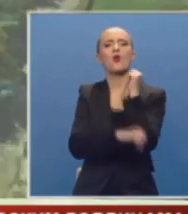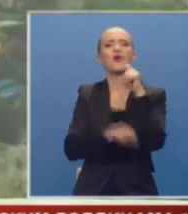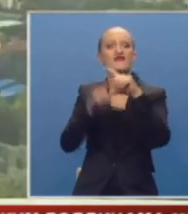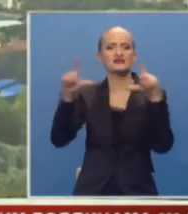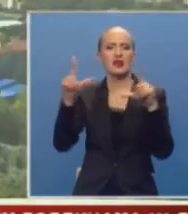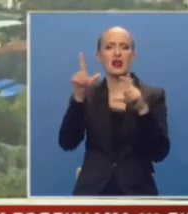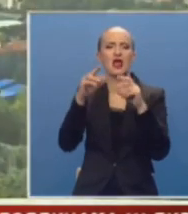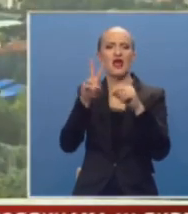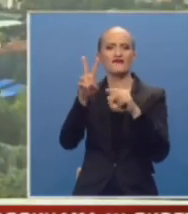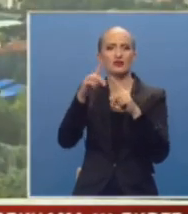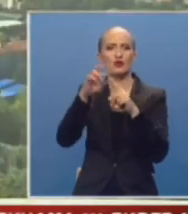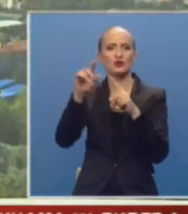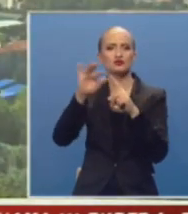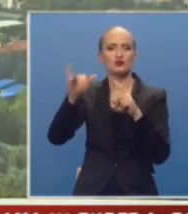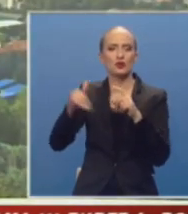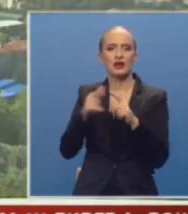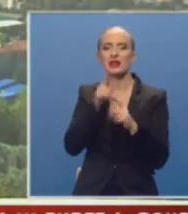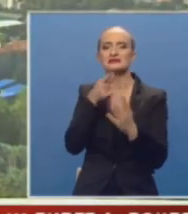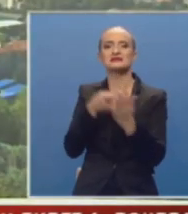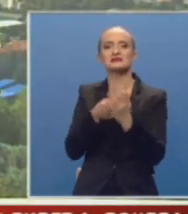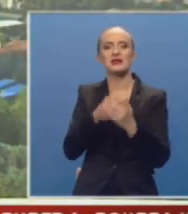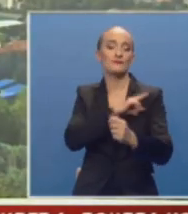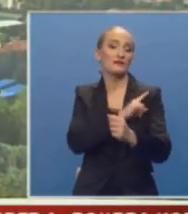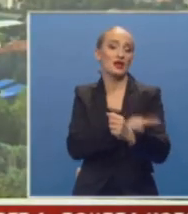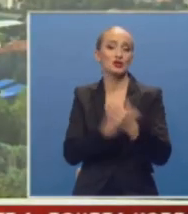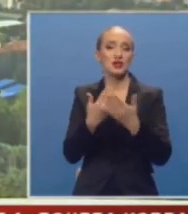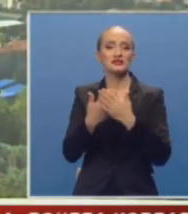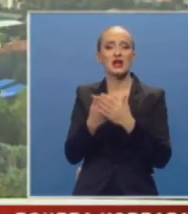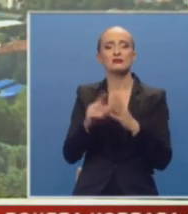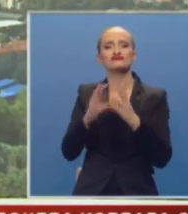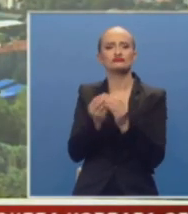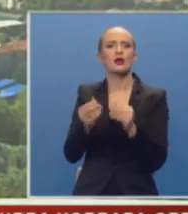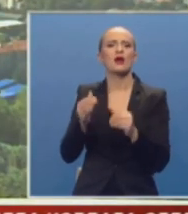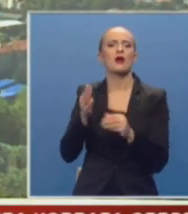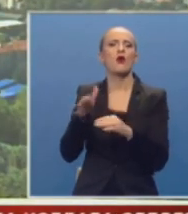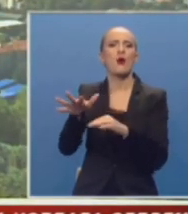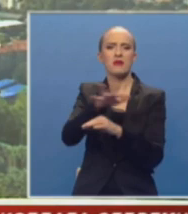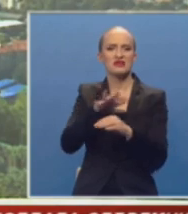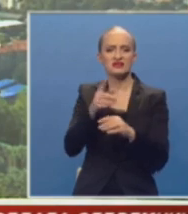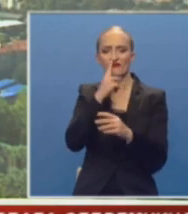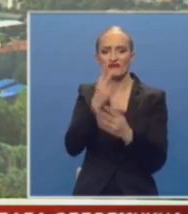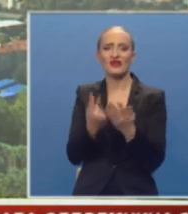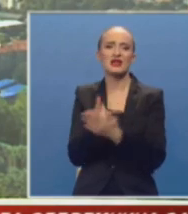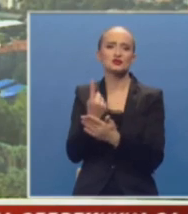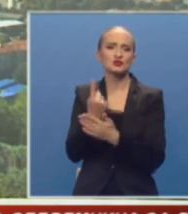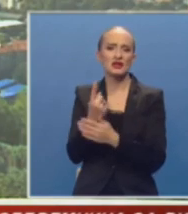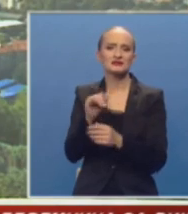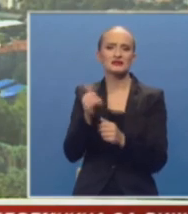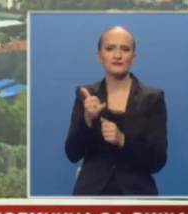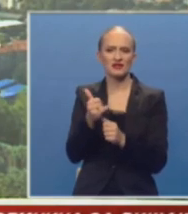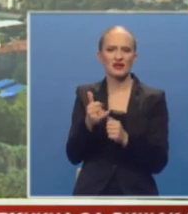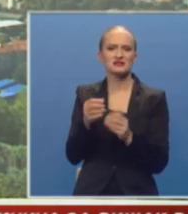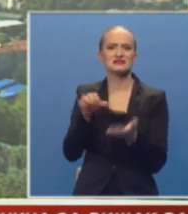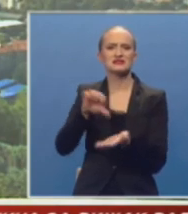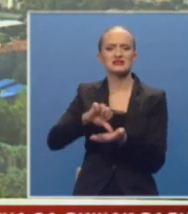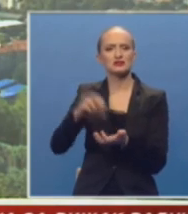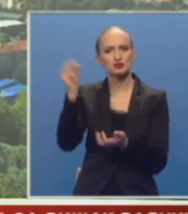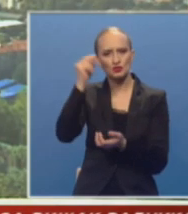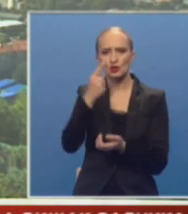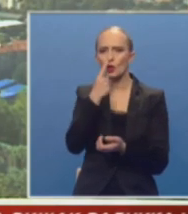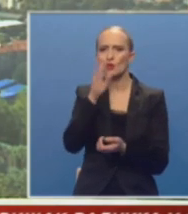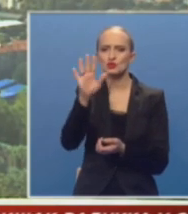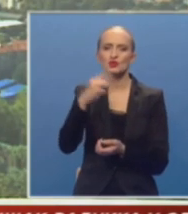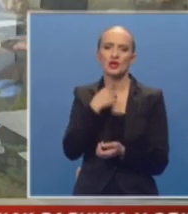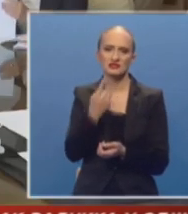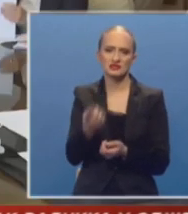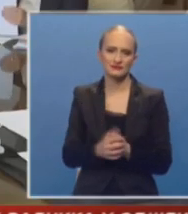Tolstoj. Osnovni cilj je jačanje saradnju svim oblastima, a već vidljivi rezultati jesu centri za učenje ruskog jezika.